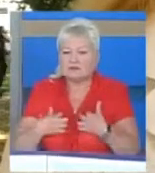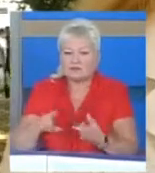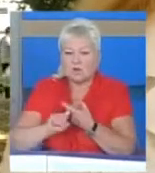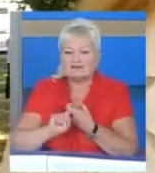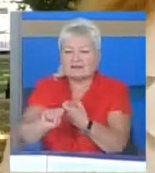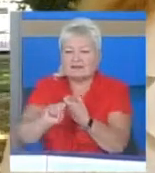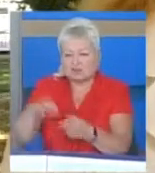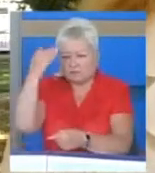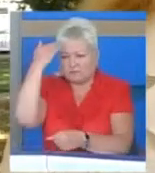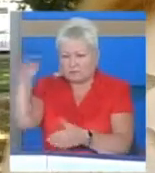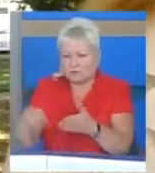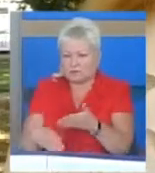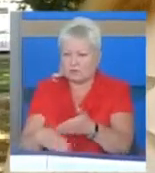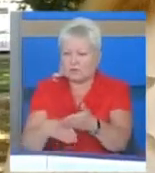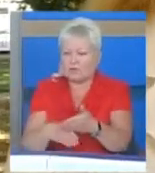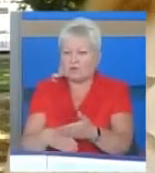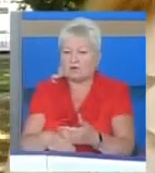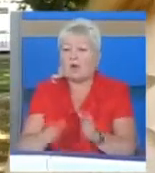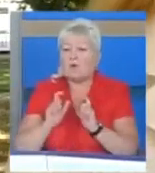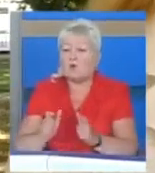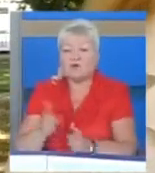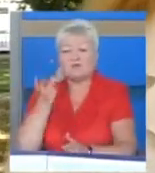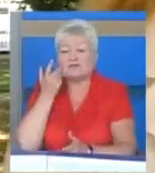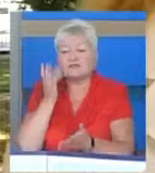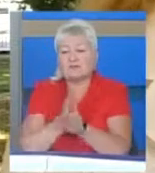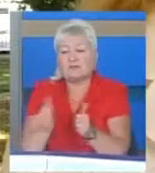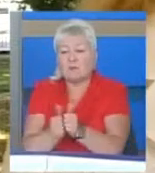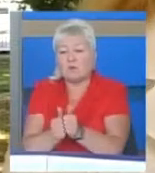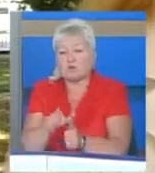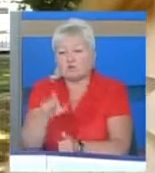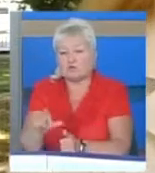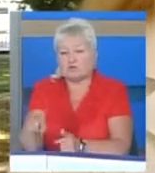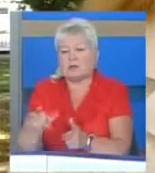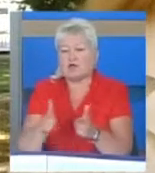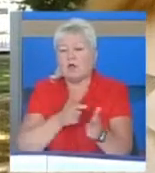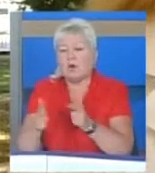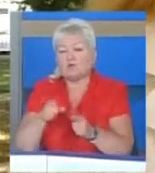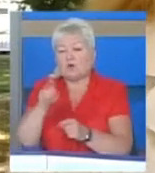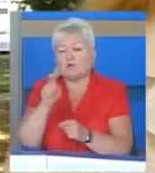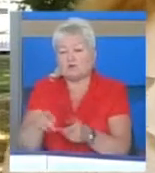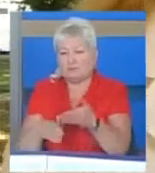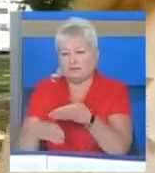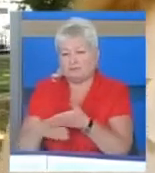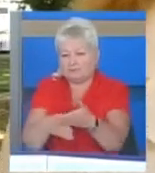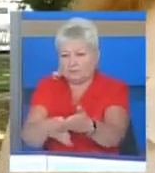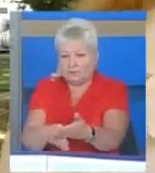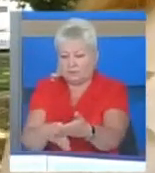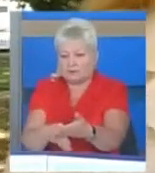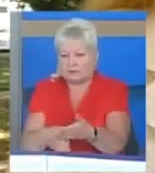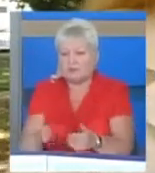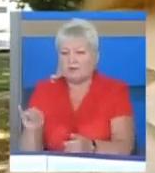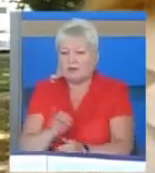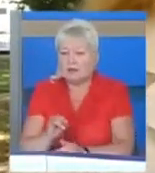допомоги. І погодьтеся, що не завжди поруч знаходяться люди, які готові тобі простягнути руку допомоги і